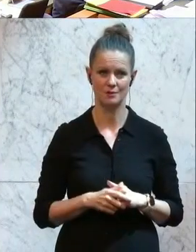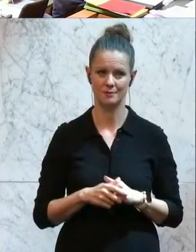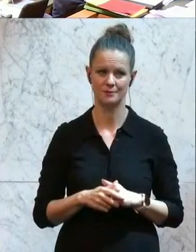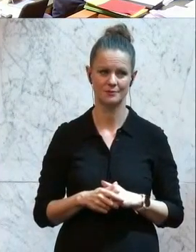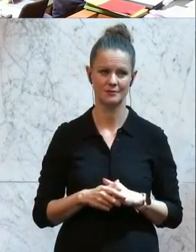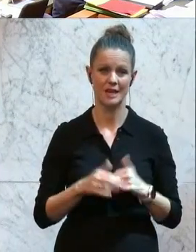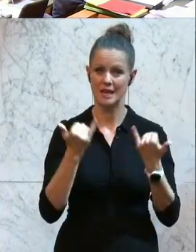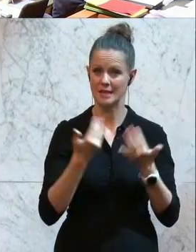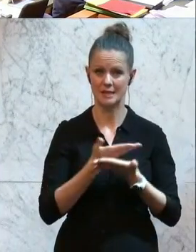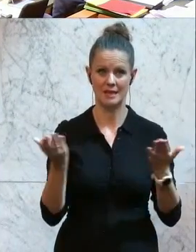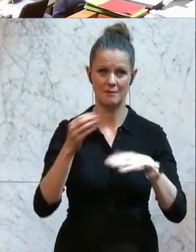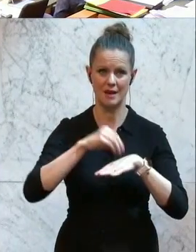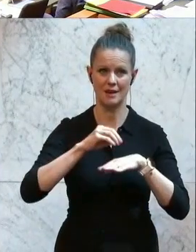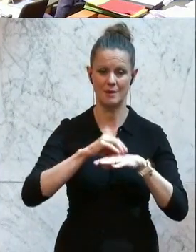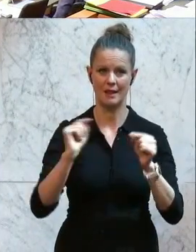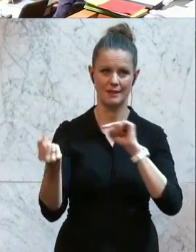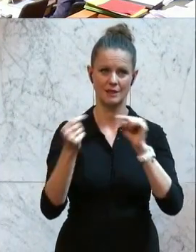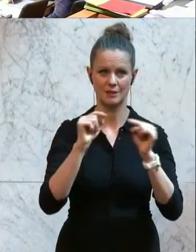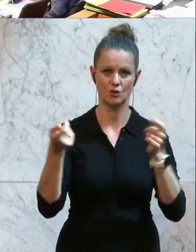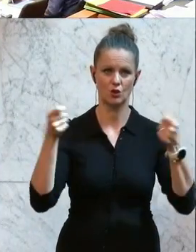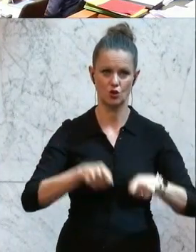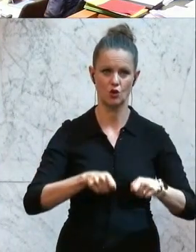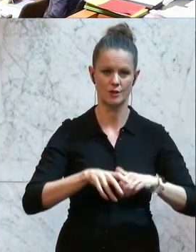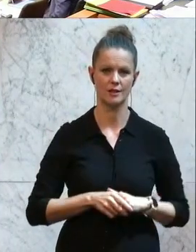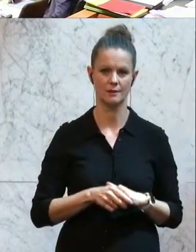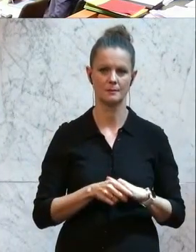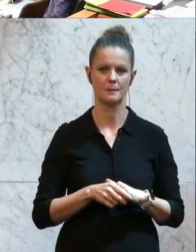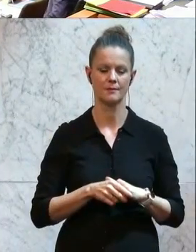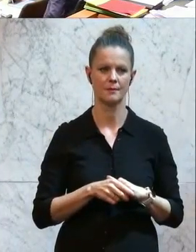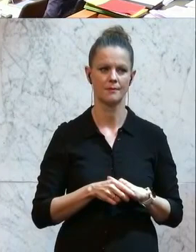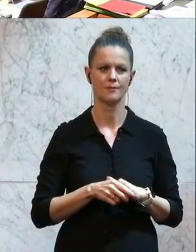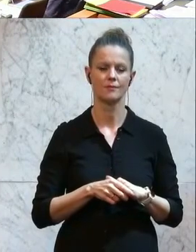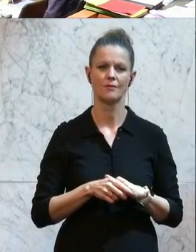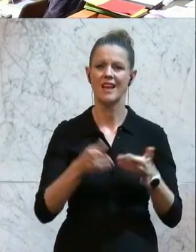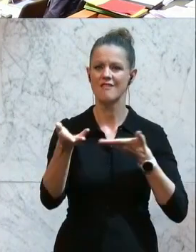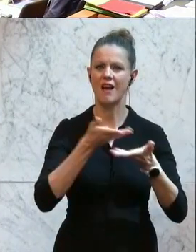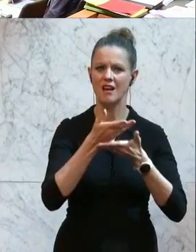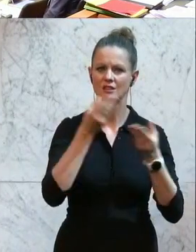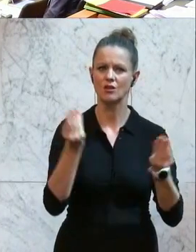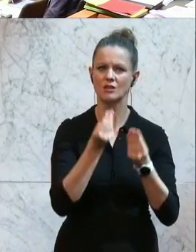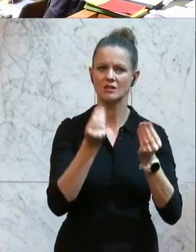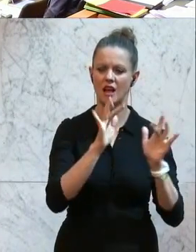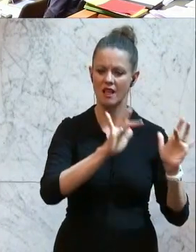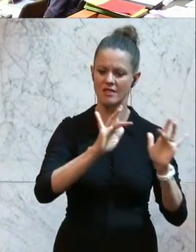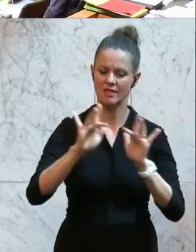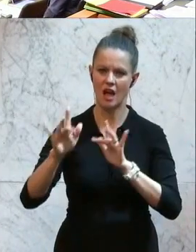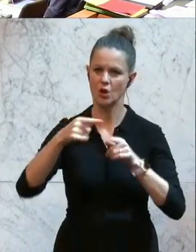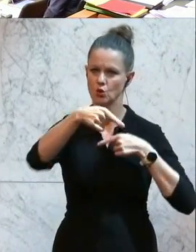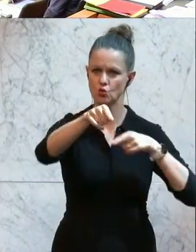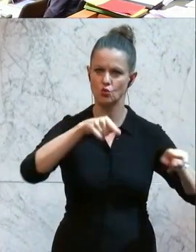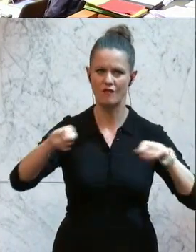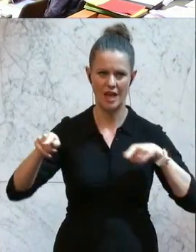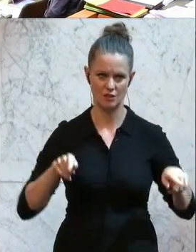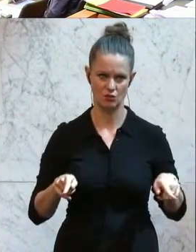Zu Wort ist niemand mehr gemeldet. Die Debatte ist damit geschlossen hinsichtlich der eingelangten Fahndungsgegenstände. Die aktuelle Stunde der Grünen